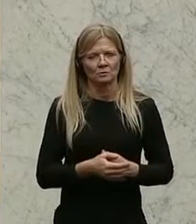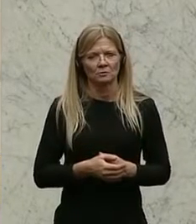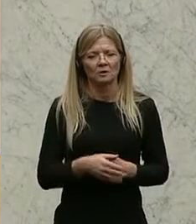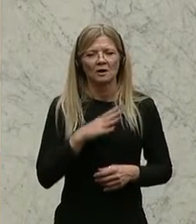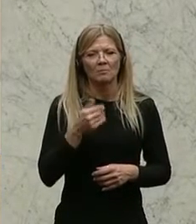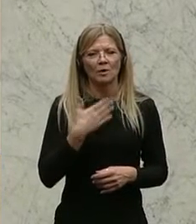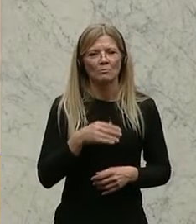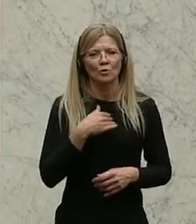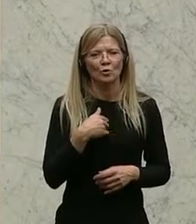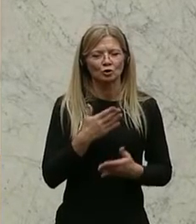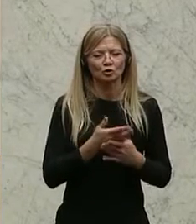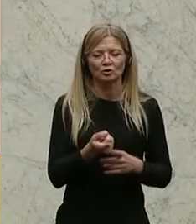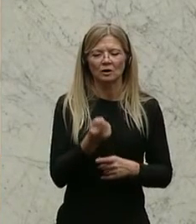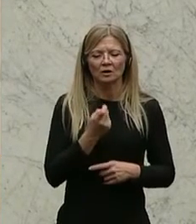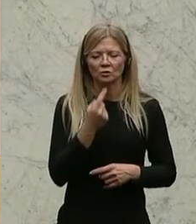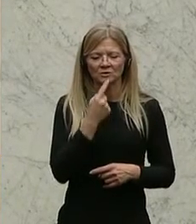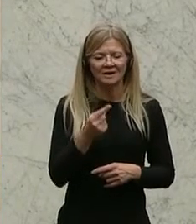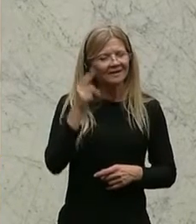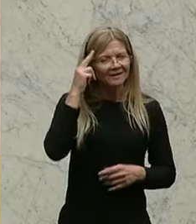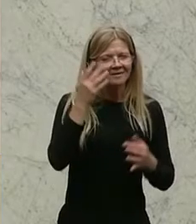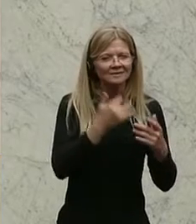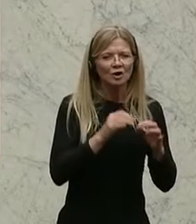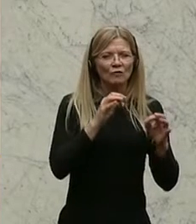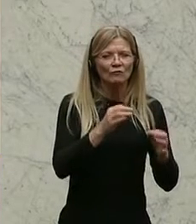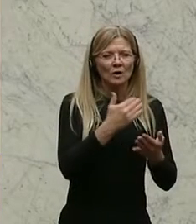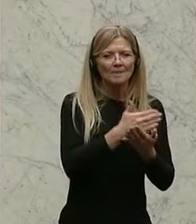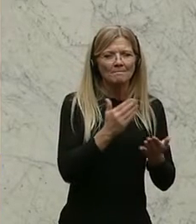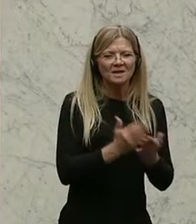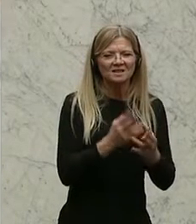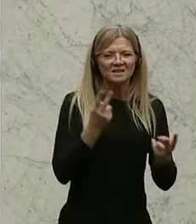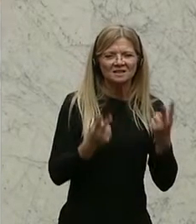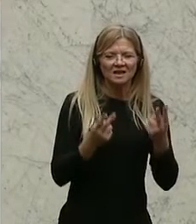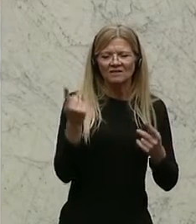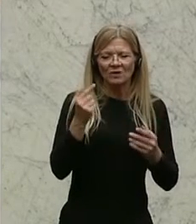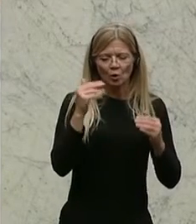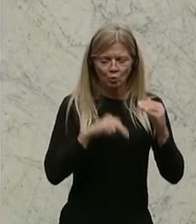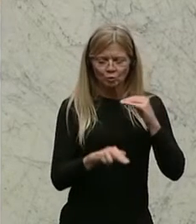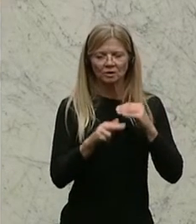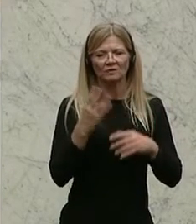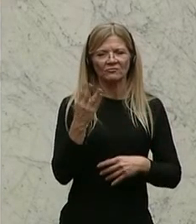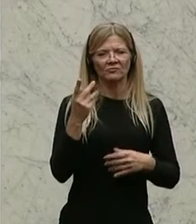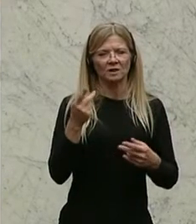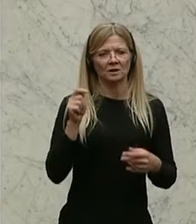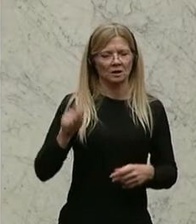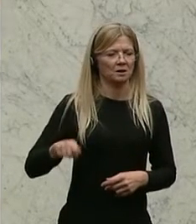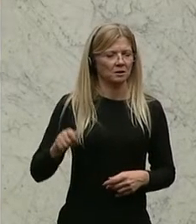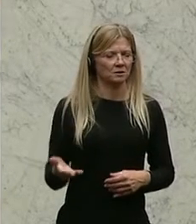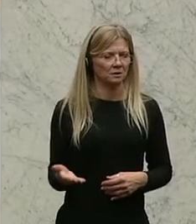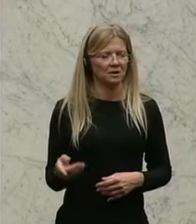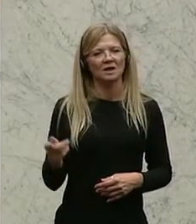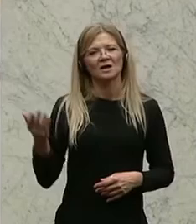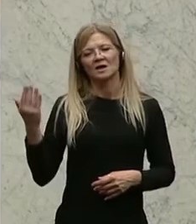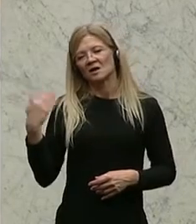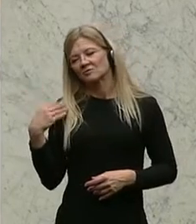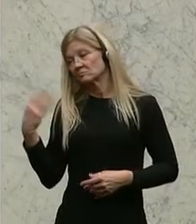schon hervorheben die Kennzahl bezüglich der Anzahl der Bezirksgerichte mit weniger als vier Richtern. Und das ist Ihnen, Herr Bundesminister,